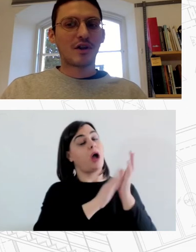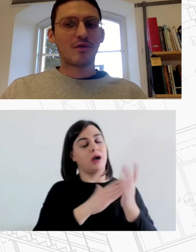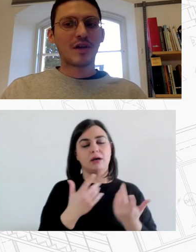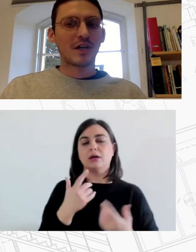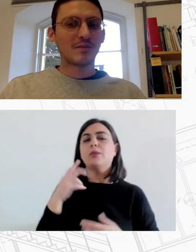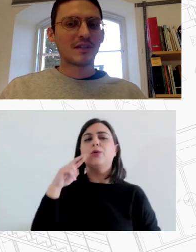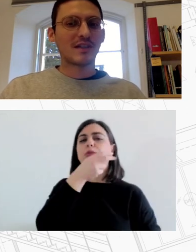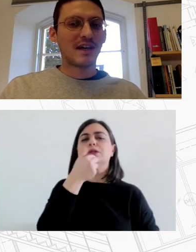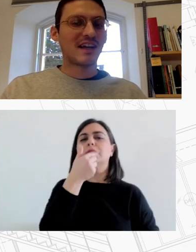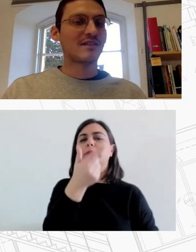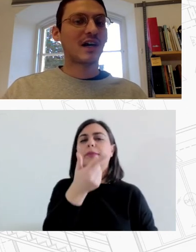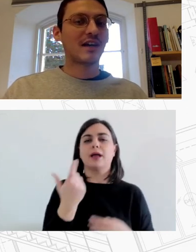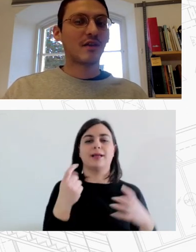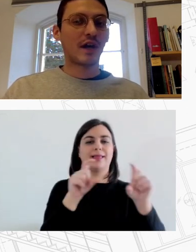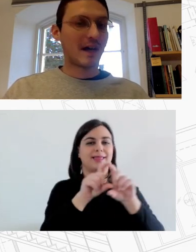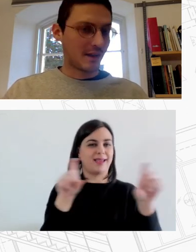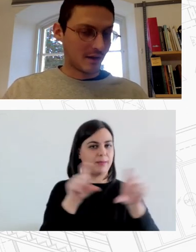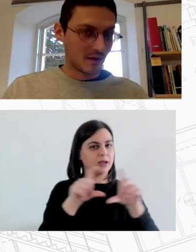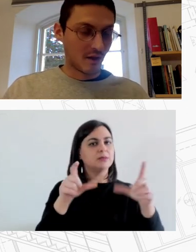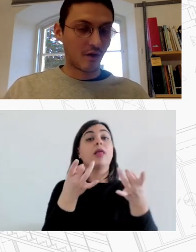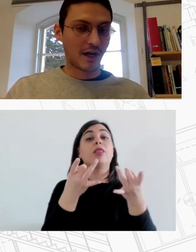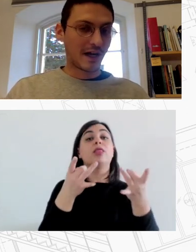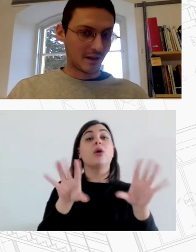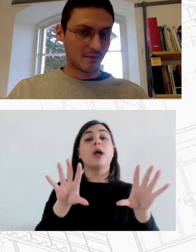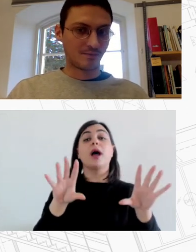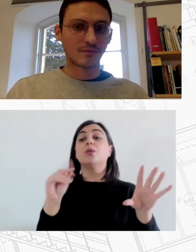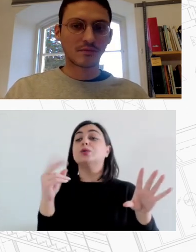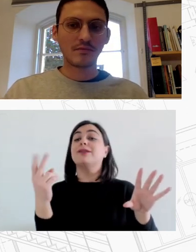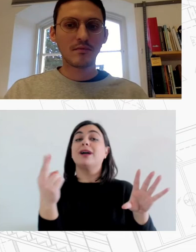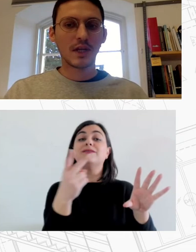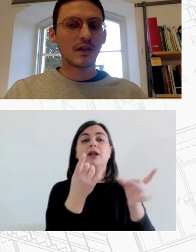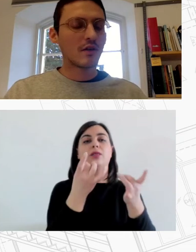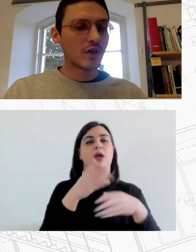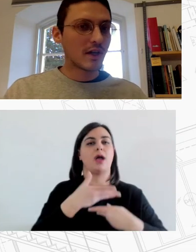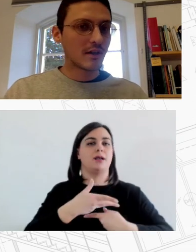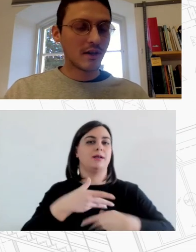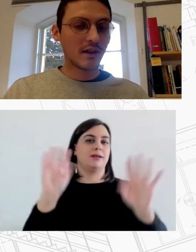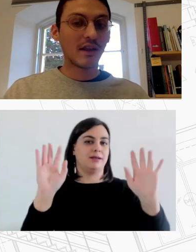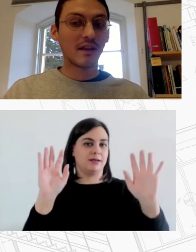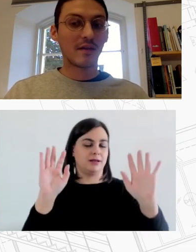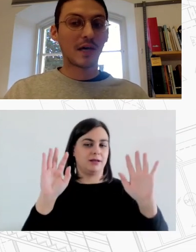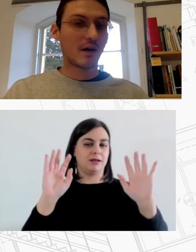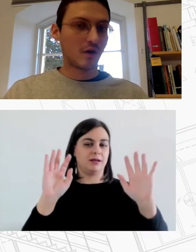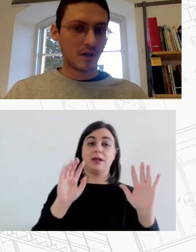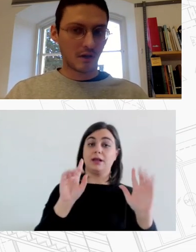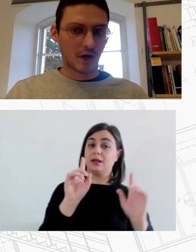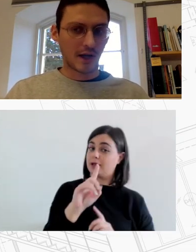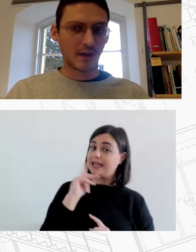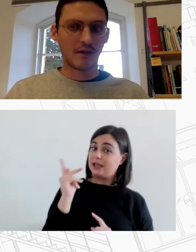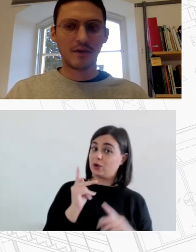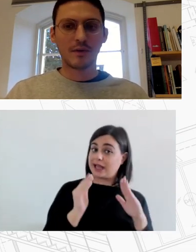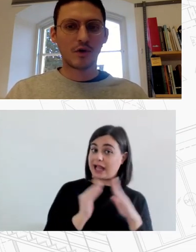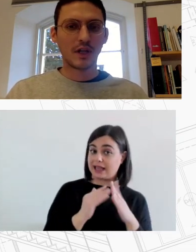παραχωρηθούν διαμερίσματα σε νεαρά ζευγάρια δωρεάν Δωρεάν Η κοινωνική κατοικία δεν παραχωρείται